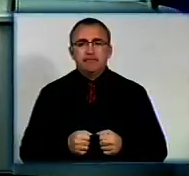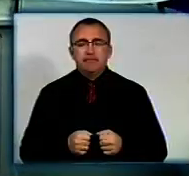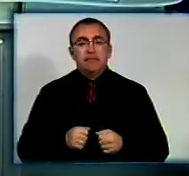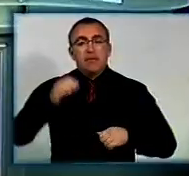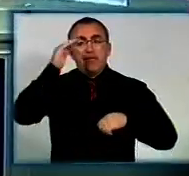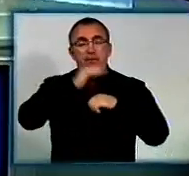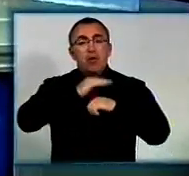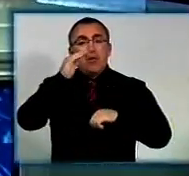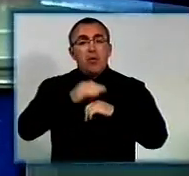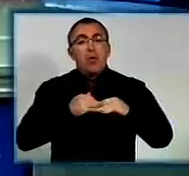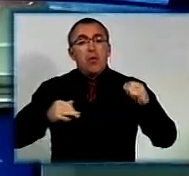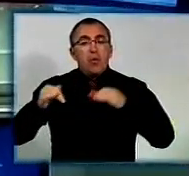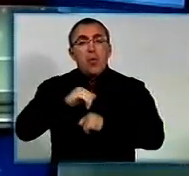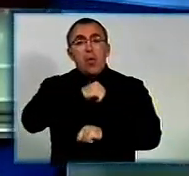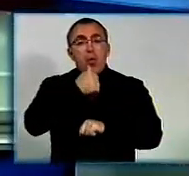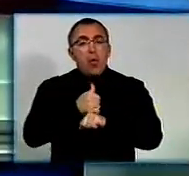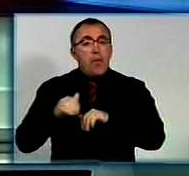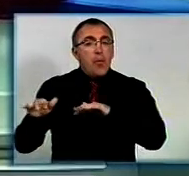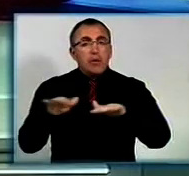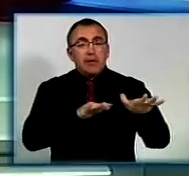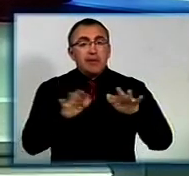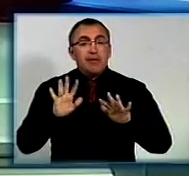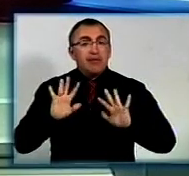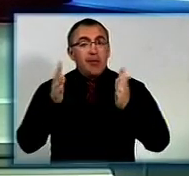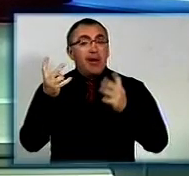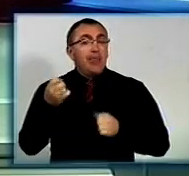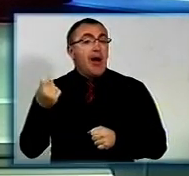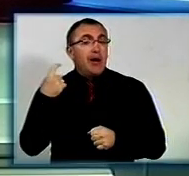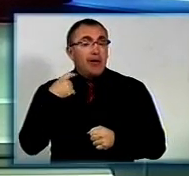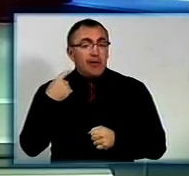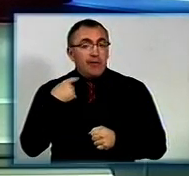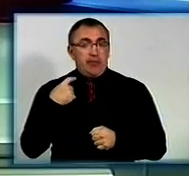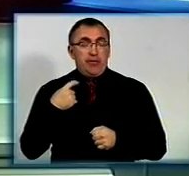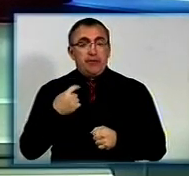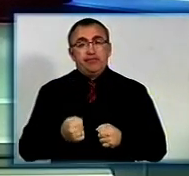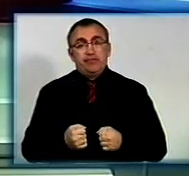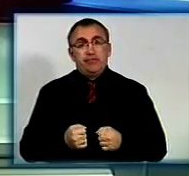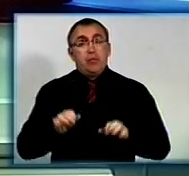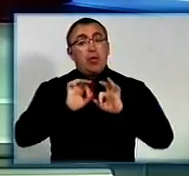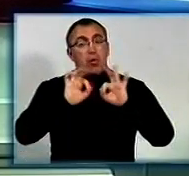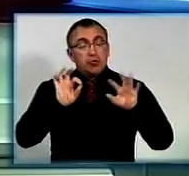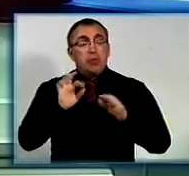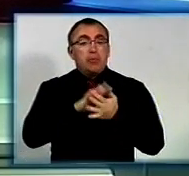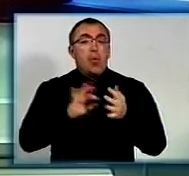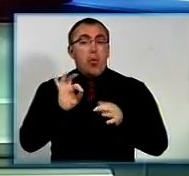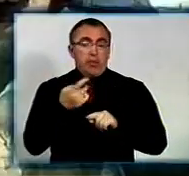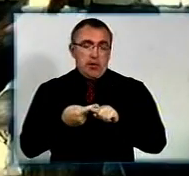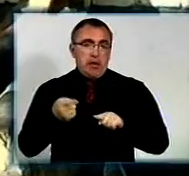Вечір добрий, говоримо про найголовніші події, які трапилися на Кіровоградщині. Мене звуть Анастасія Мусатенко і розкажемо про таке.